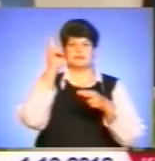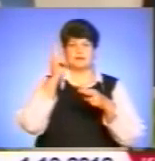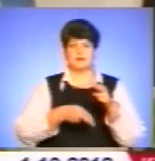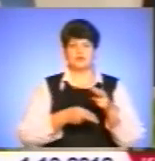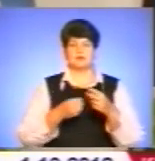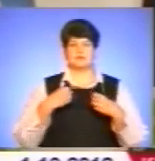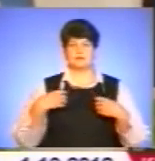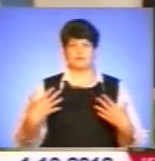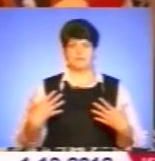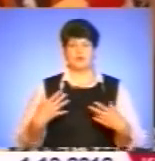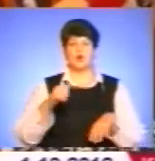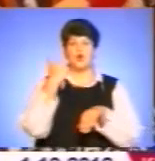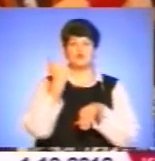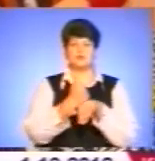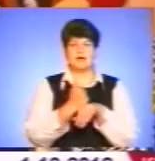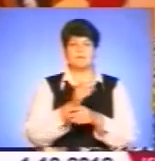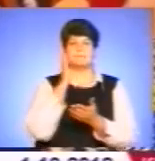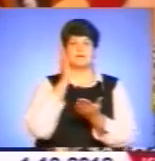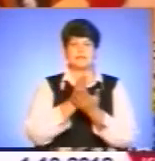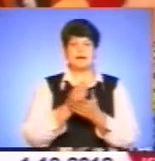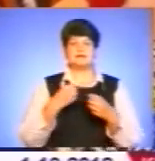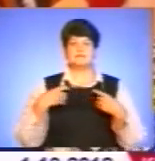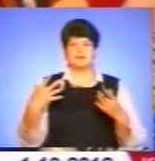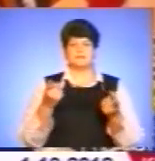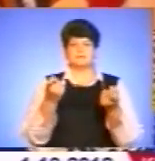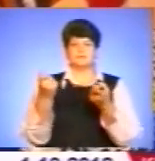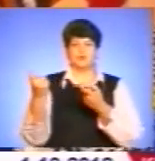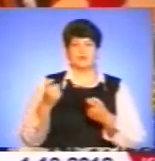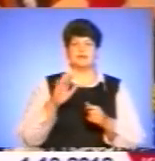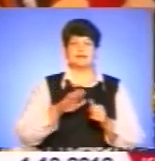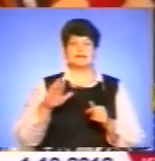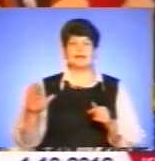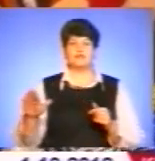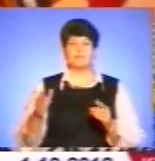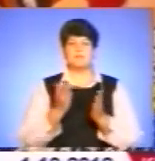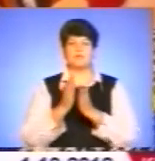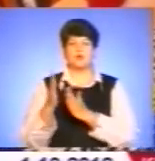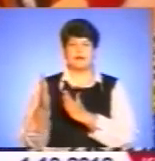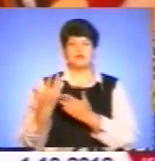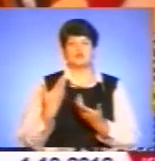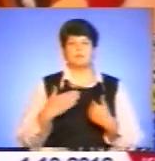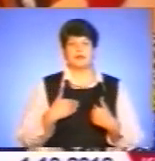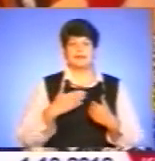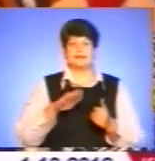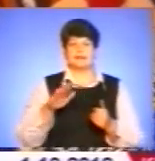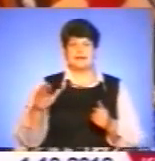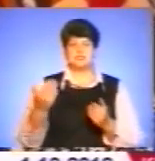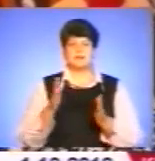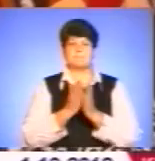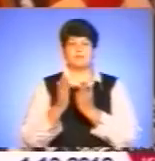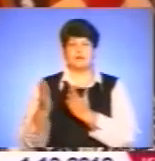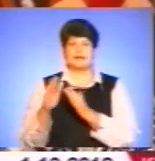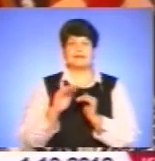Основна мета свята – це залучити дітей в бібліотеку, але якщо ми дитяча бібліотека, то дітей без